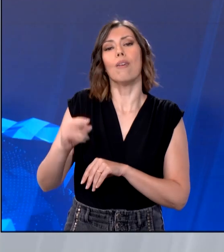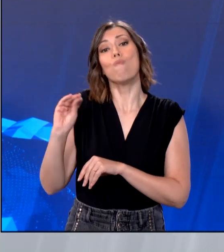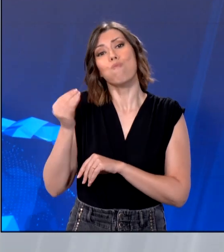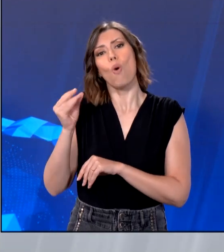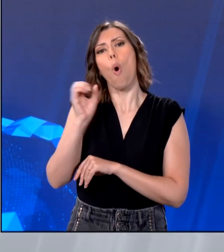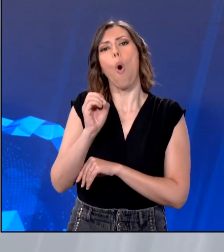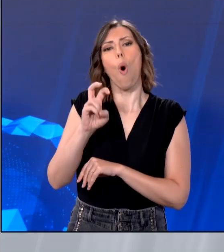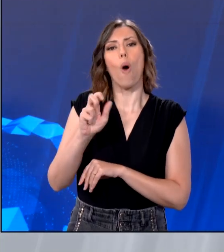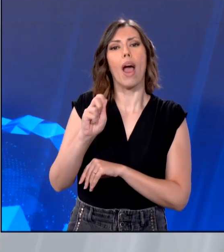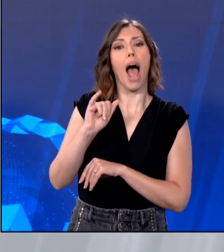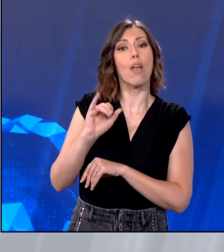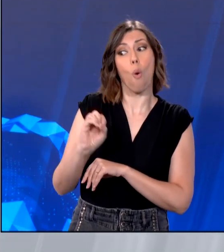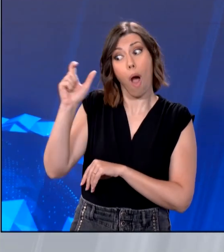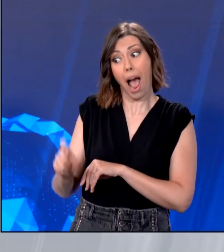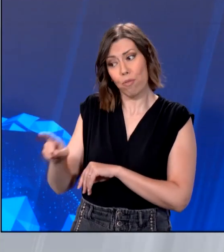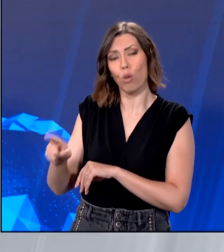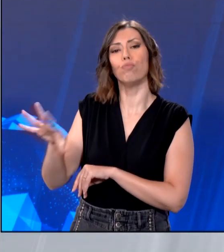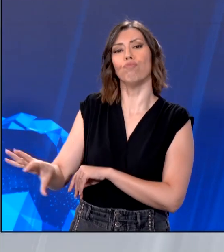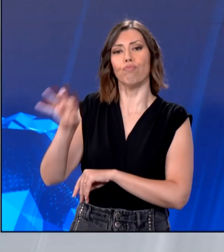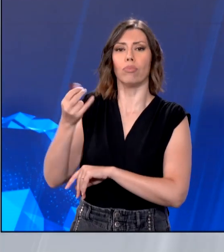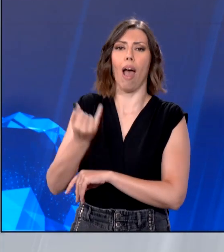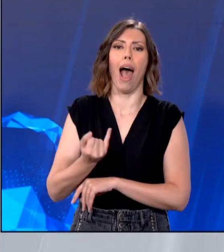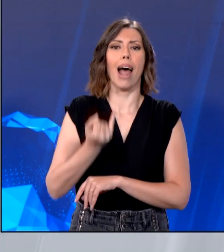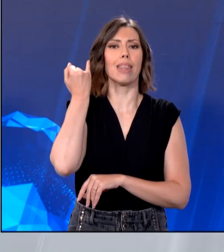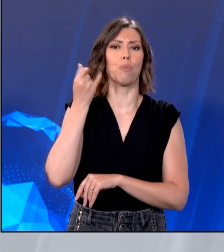Vance, τον οποίο επέλεξε ως υποψήφιο αντιπρόεδρό του.